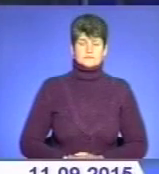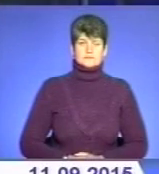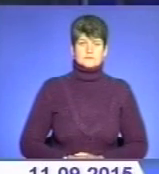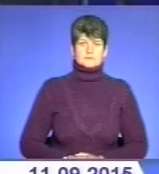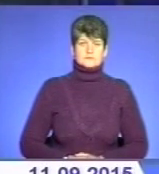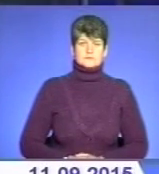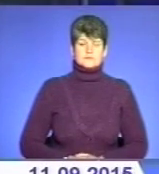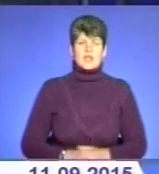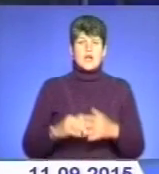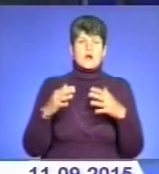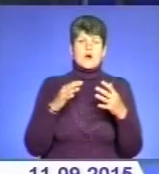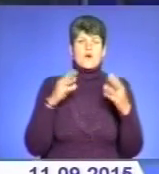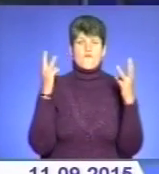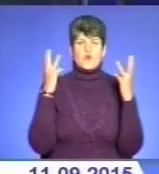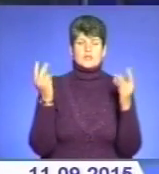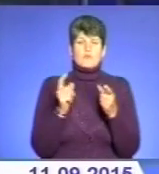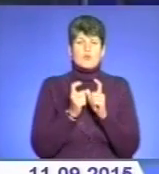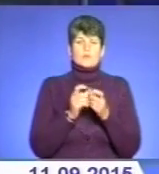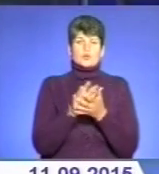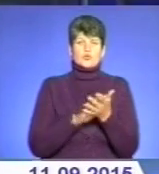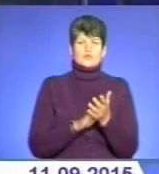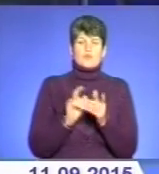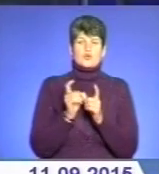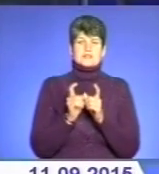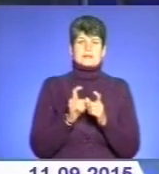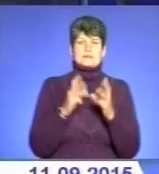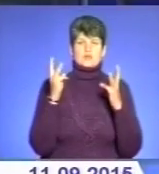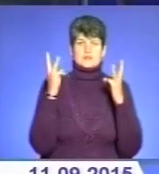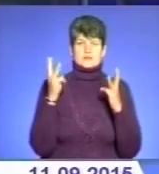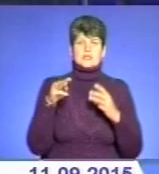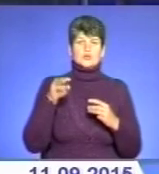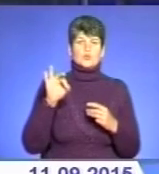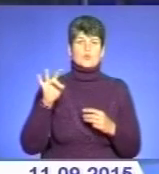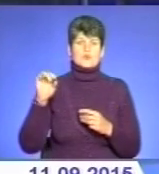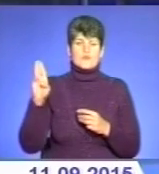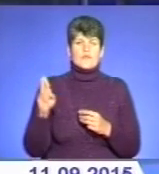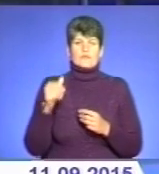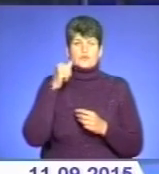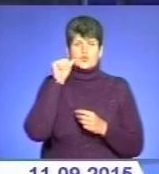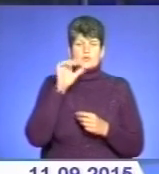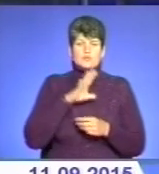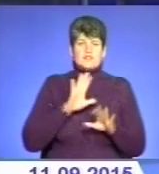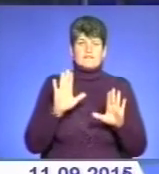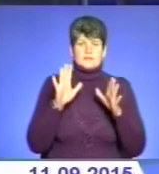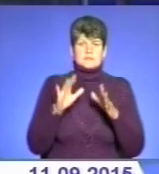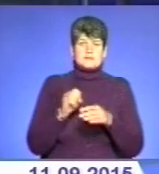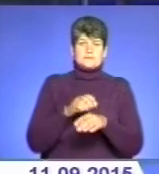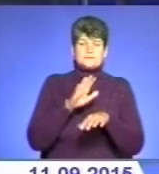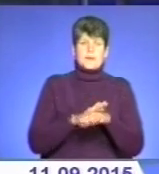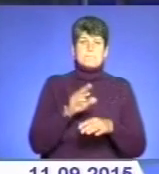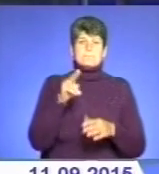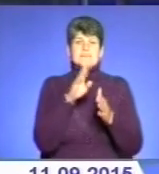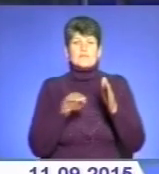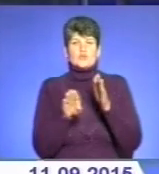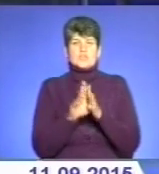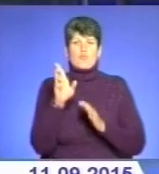Вогнеборці Тернопільщини продовжують боротися з пожежами на торфовищах. Вчора випадки займань торфу були зафіксовані в Підволочийському, Бучицькому